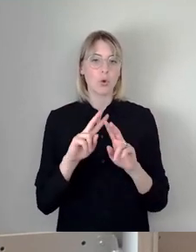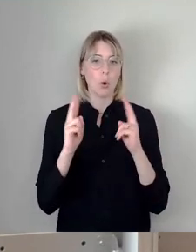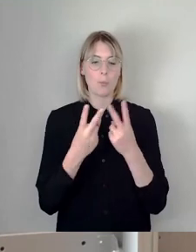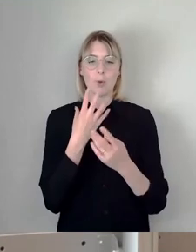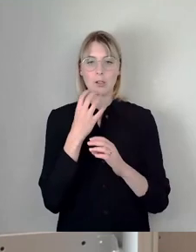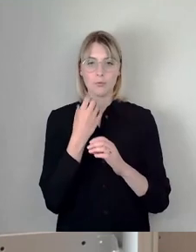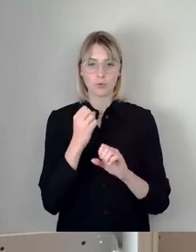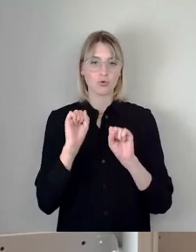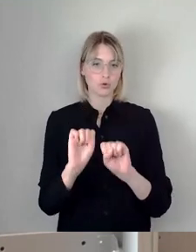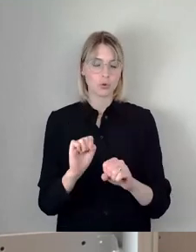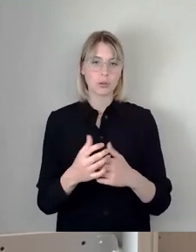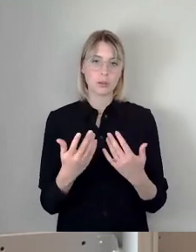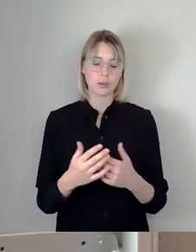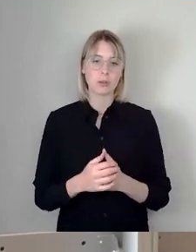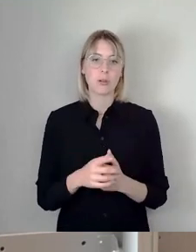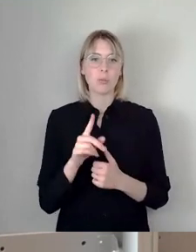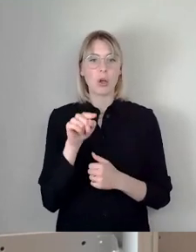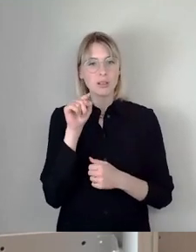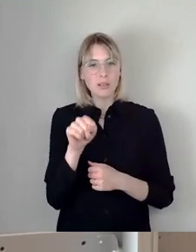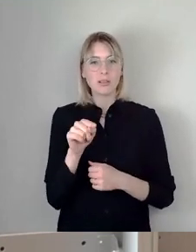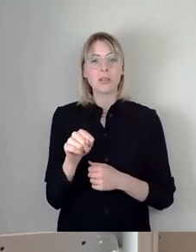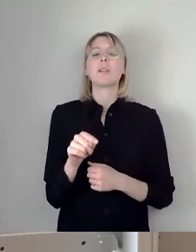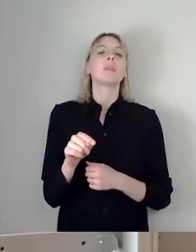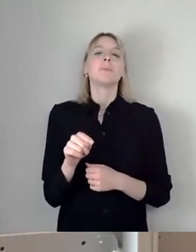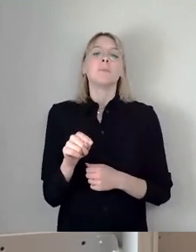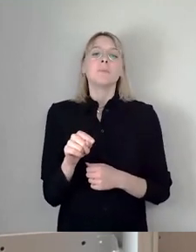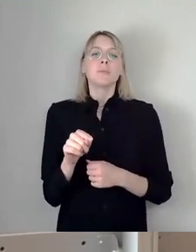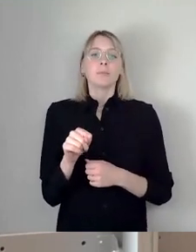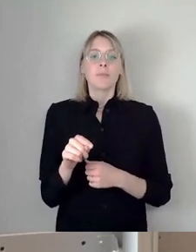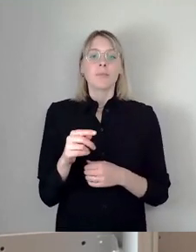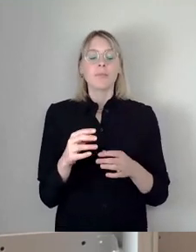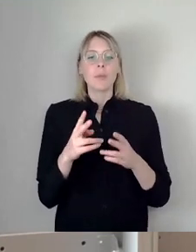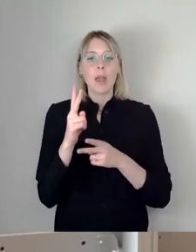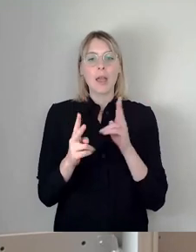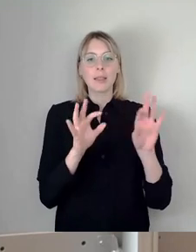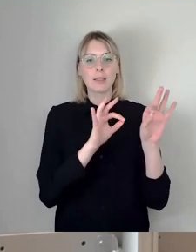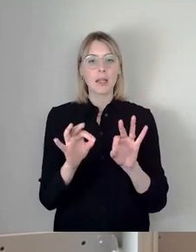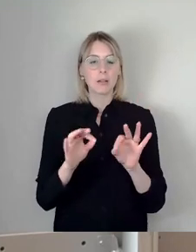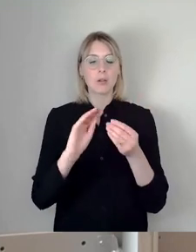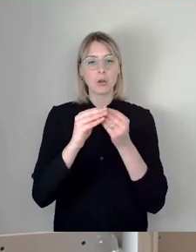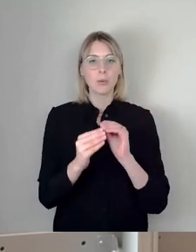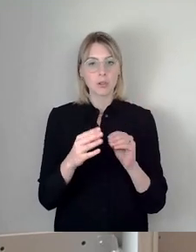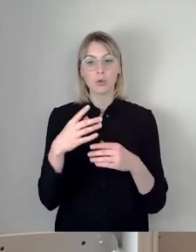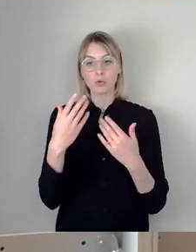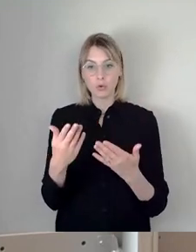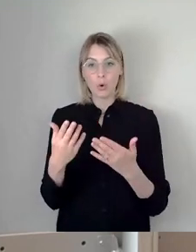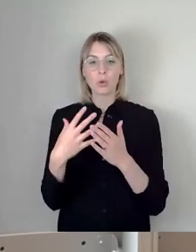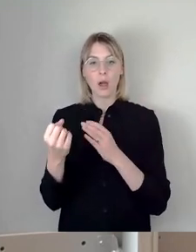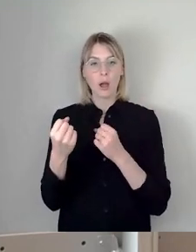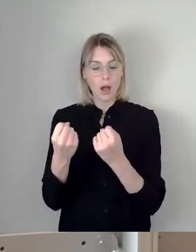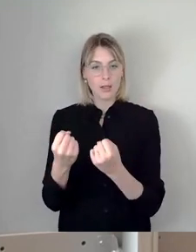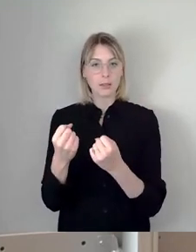überladenen, überkomplizierten Richtlinie würde ich zwar nachhaltig bauen, aber ich würde den